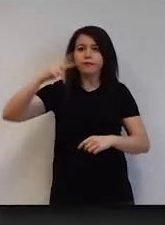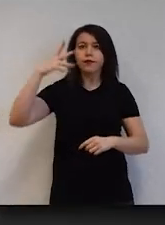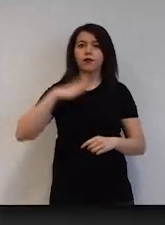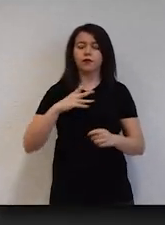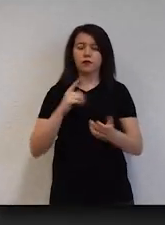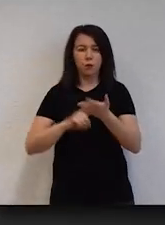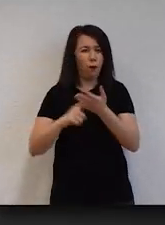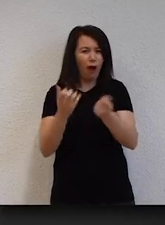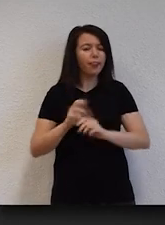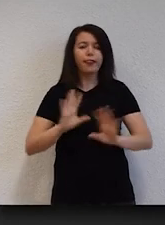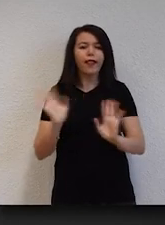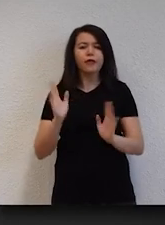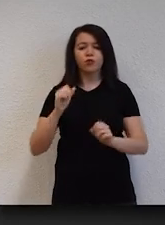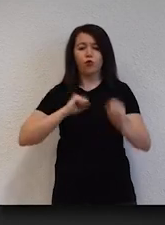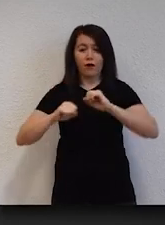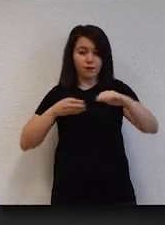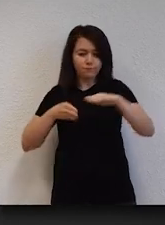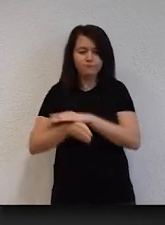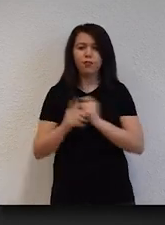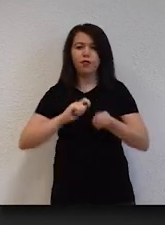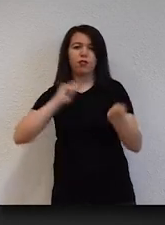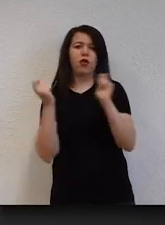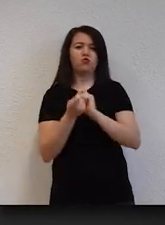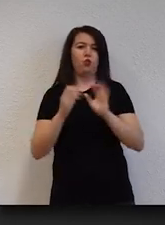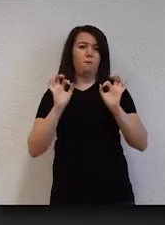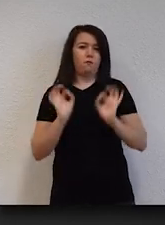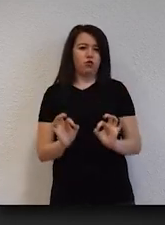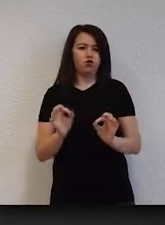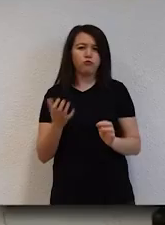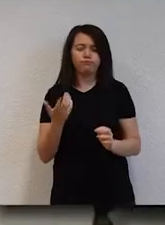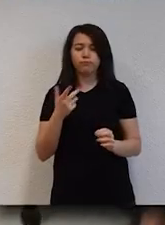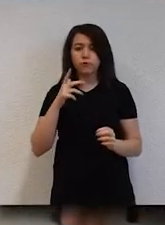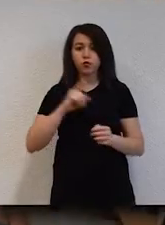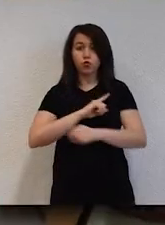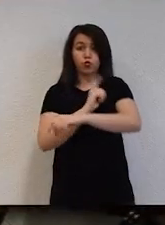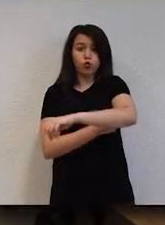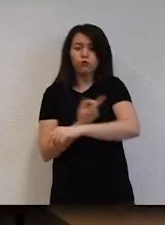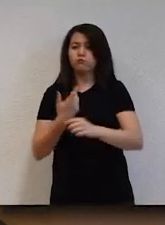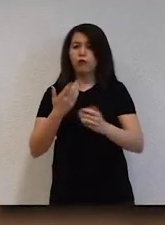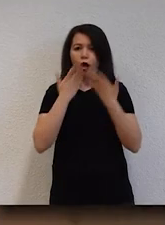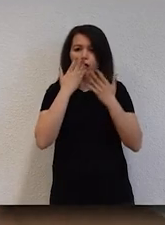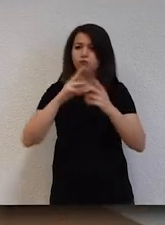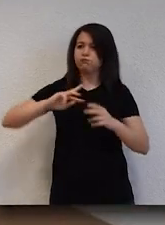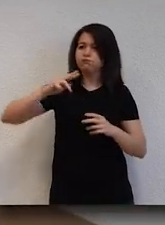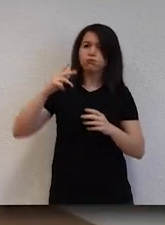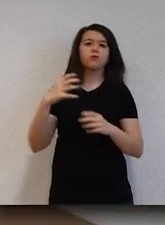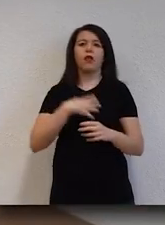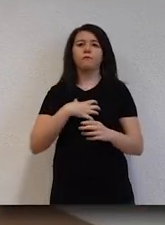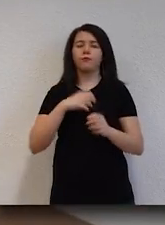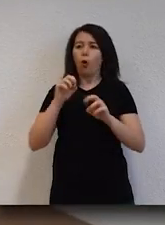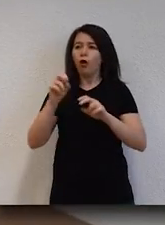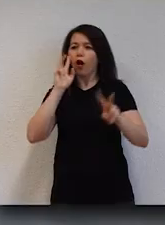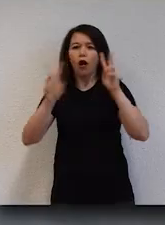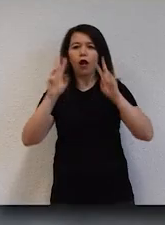diplomanızı aldığınızda değil, üniversiteye girdiğinizde şekillenmeye başlar. Güçlü akademik kadrosu ile birlikte